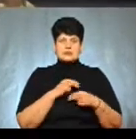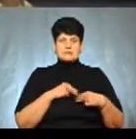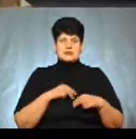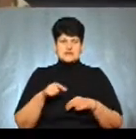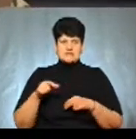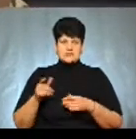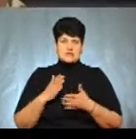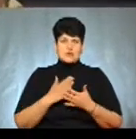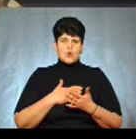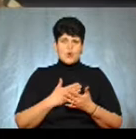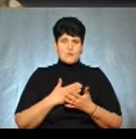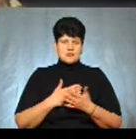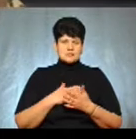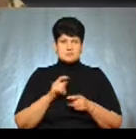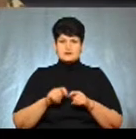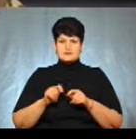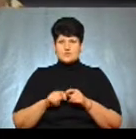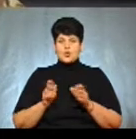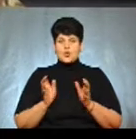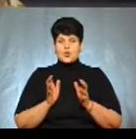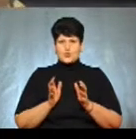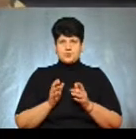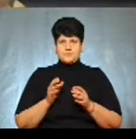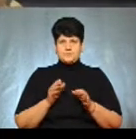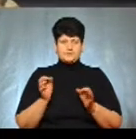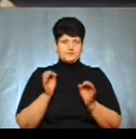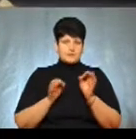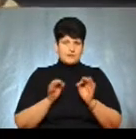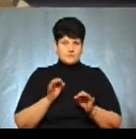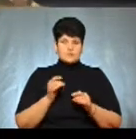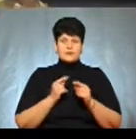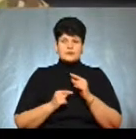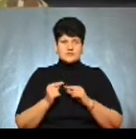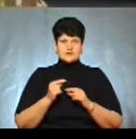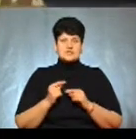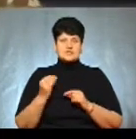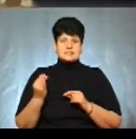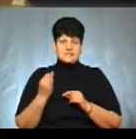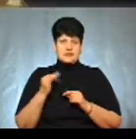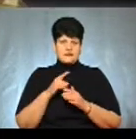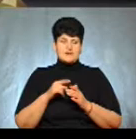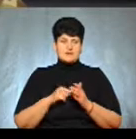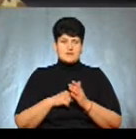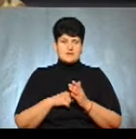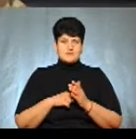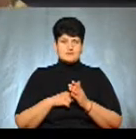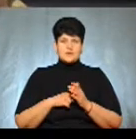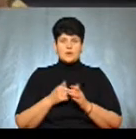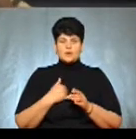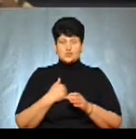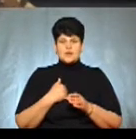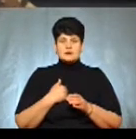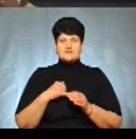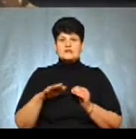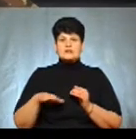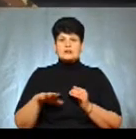вони в нас є громадськими інспекторами з охорони довкілля. До речі, вертаючися, цікаве питання, зачепили, в нас і